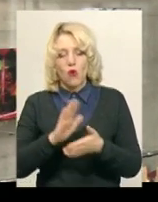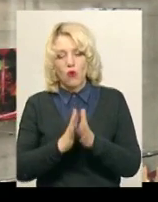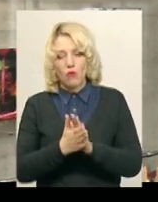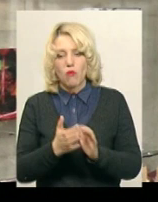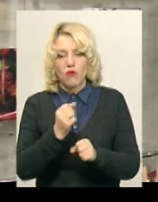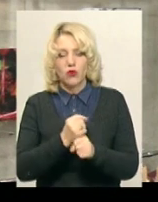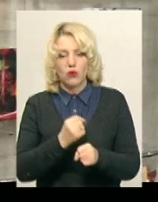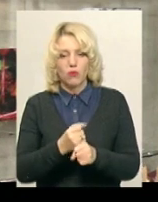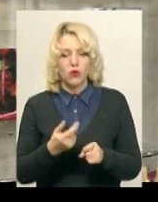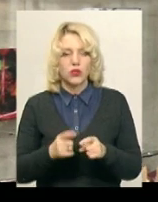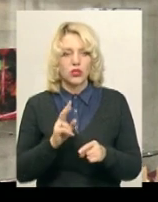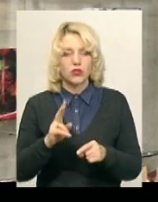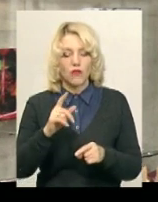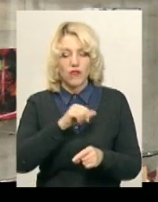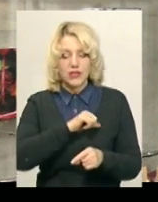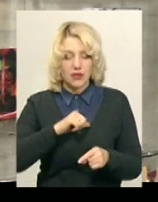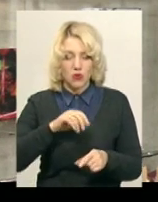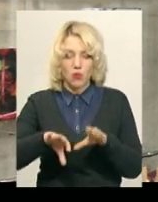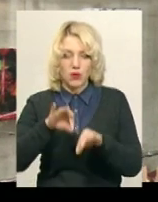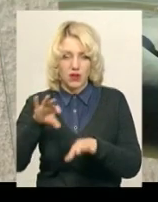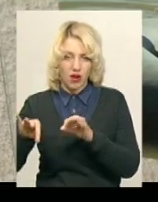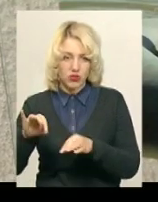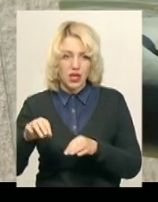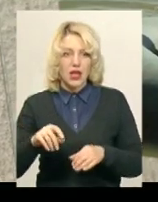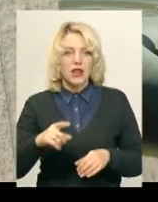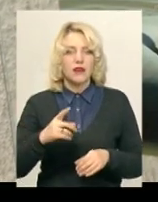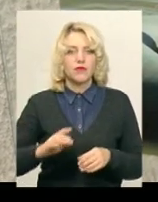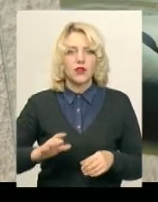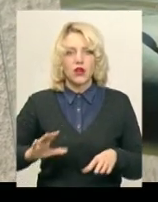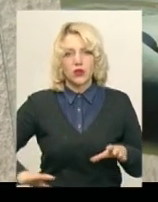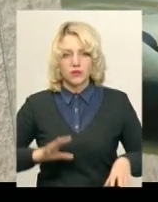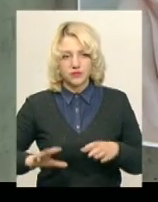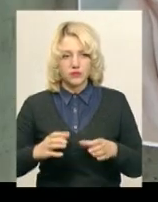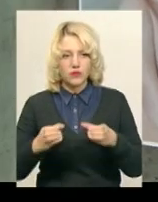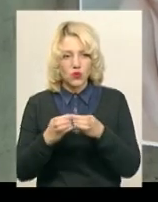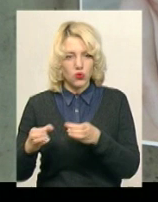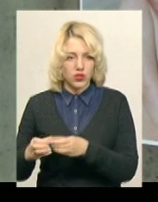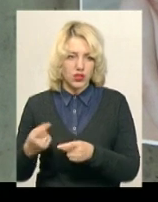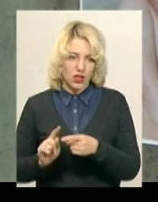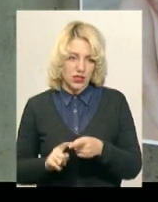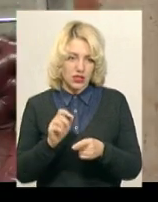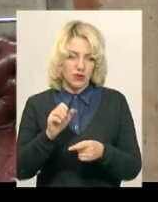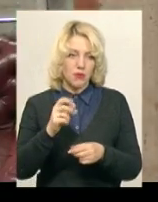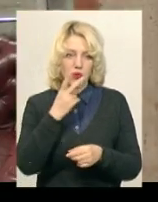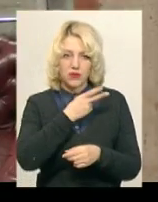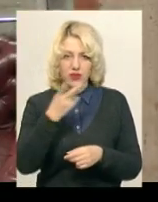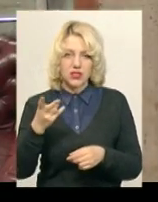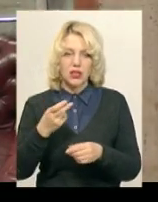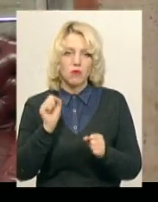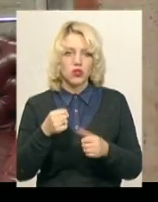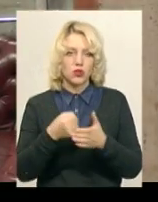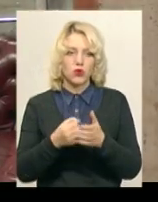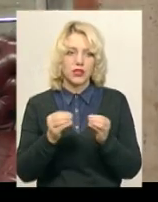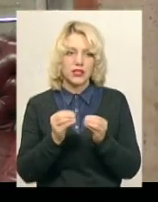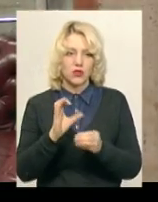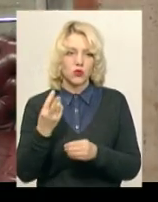і керівник гуртка, то ми таким чином і вибираємо. Переглянути світлини юних фотохудожників можна до 10 січня. Леся Боровець, Юрій